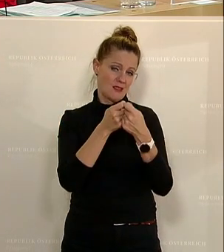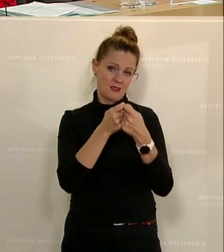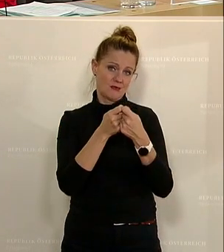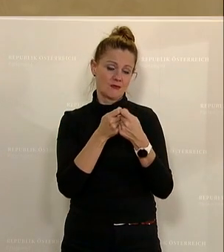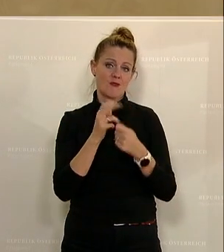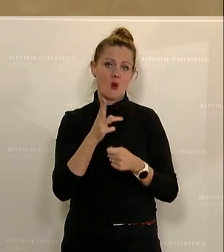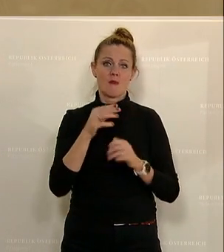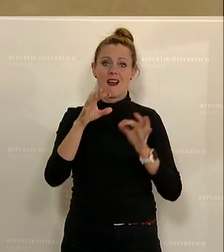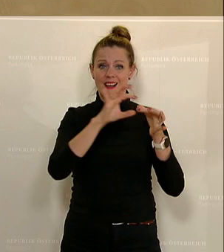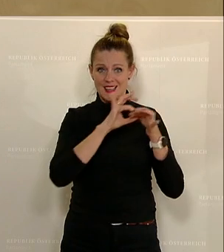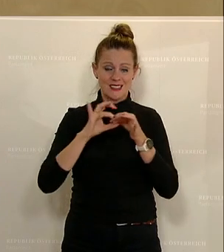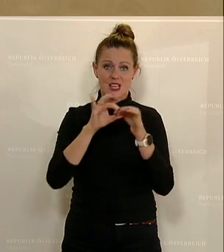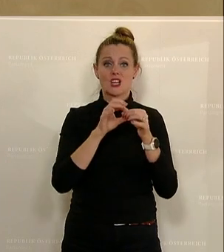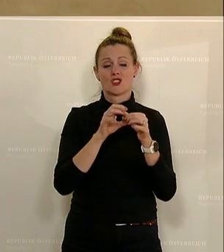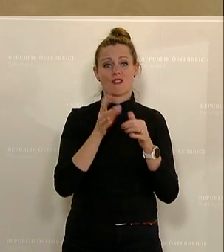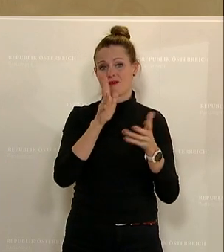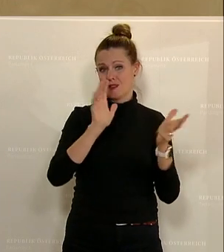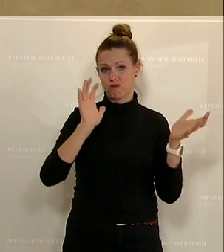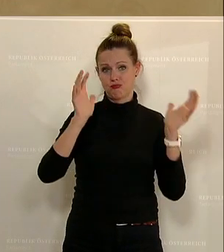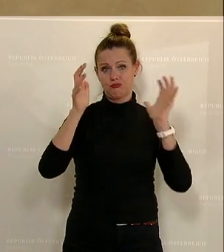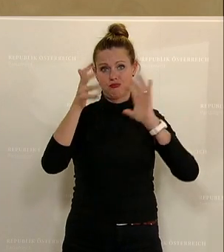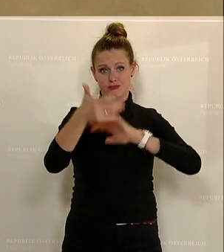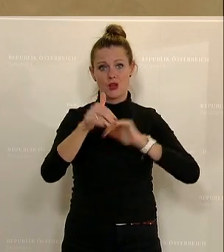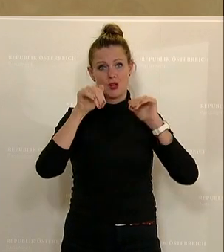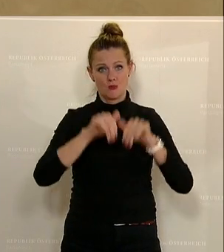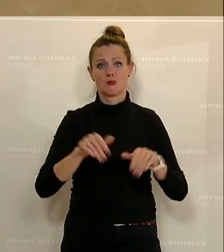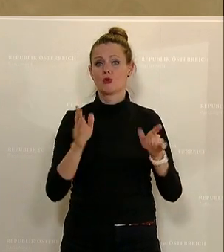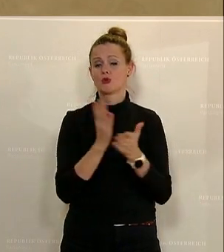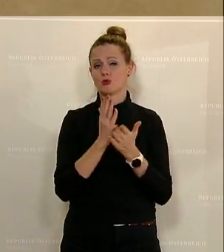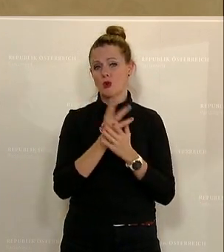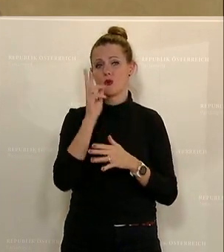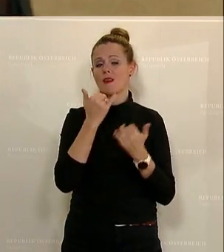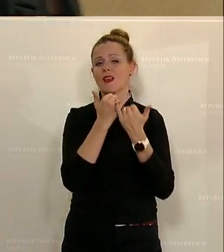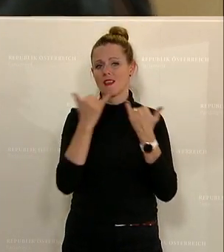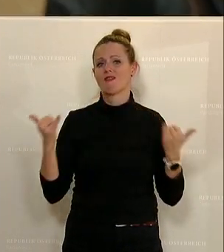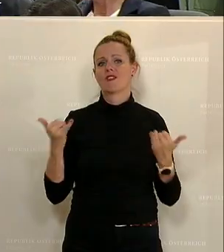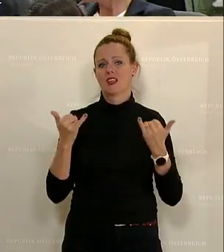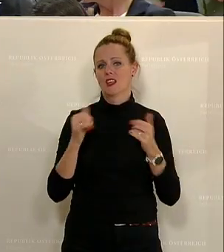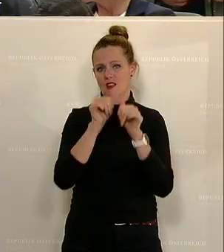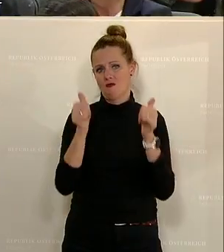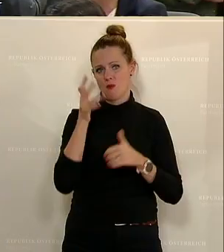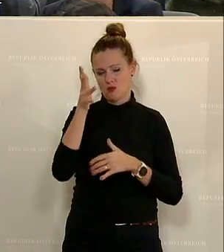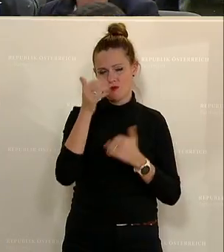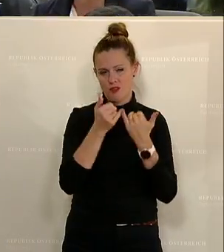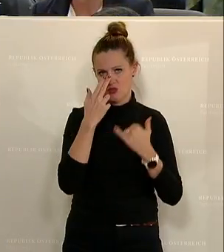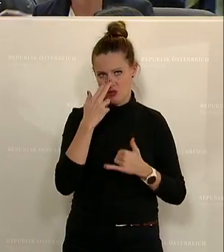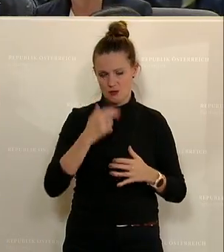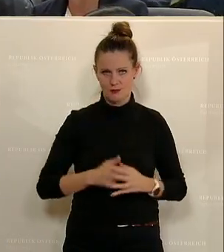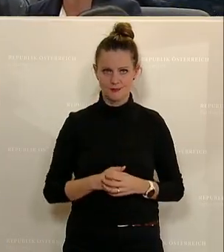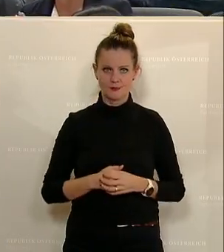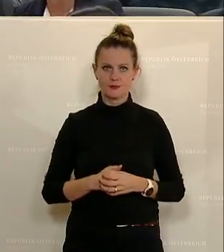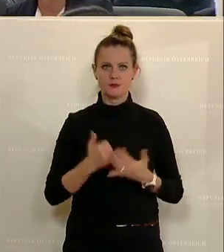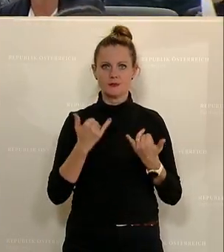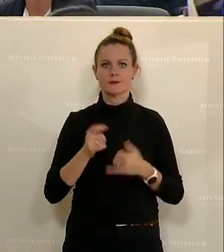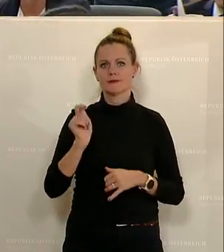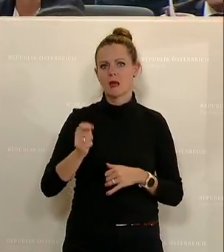das wird die Gesellschaft verändern. Und da sollten wir schon mitreden, wie das ist. Danke. Der Staatssekretär freut sich, Florian